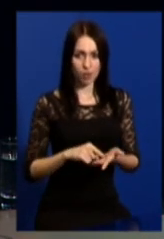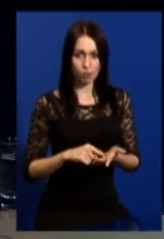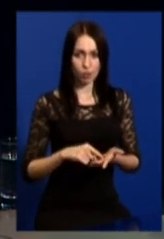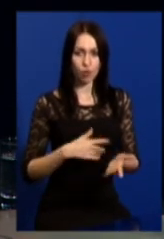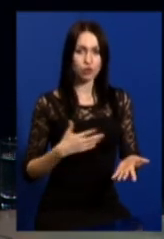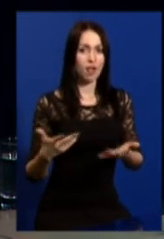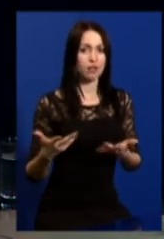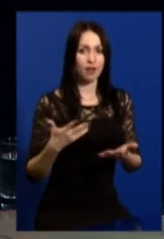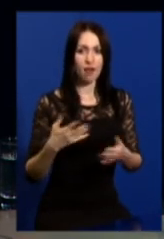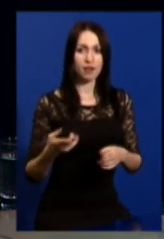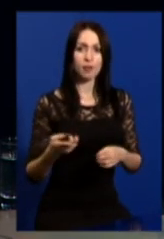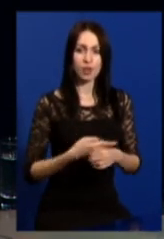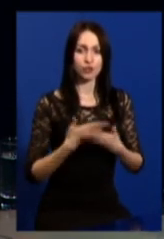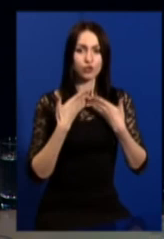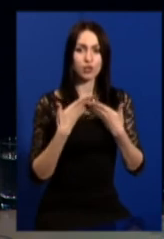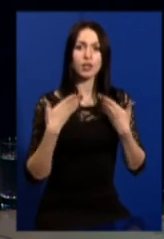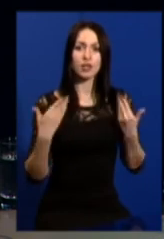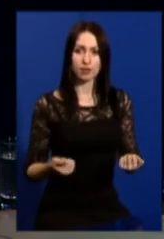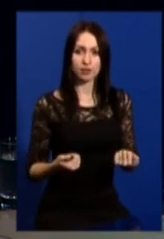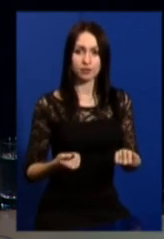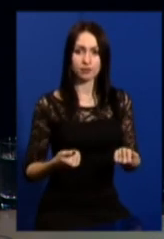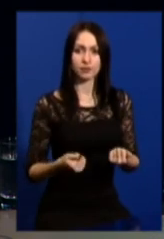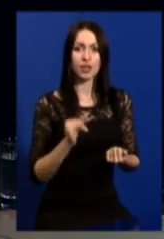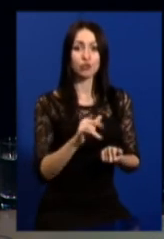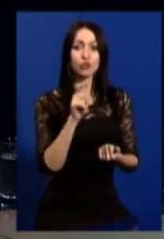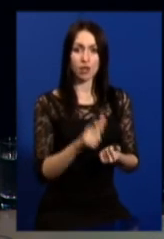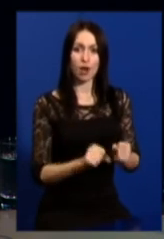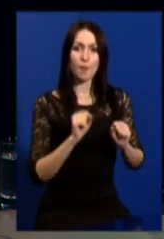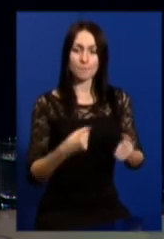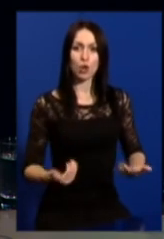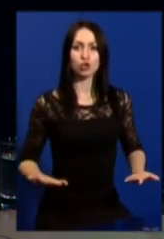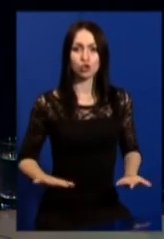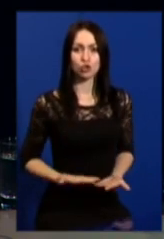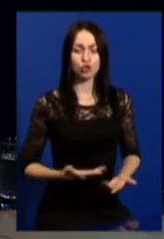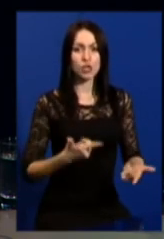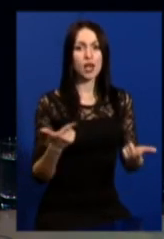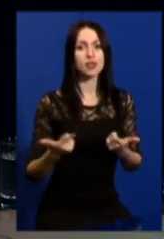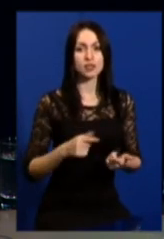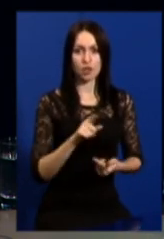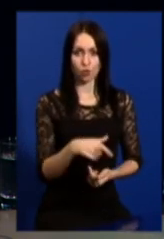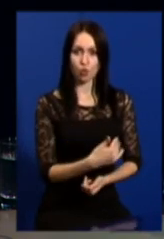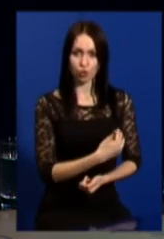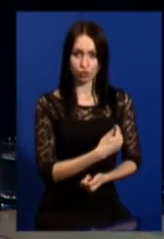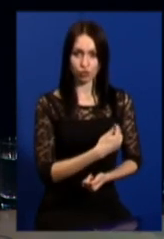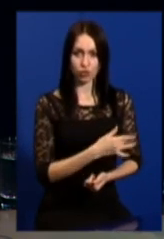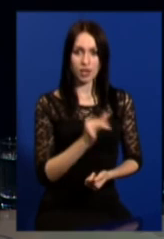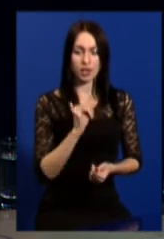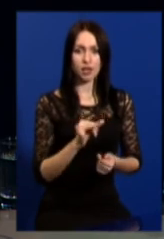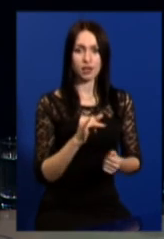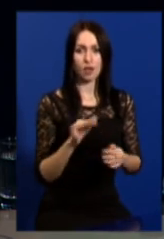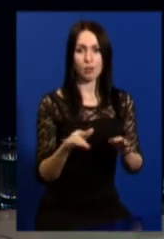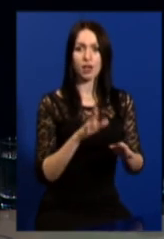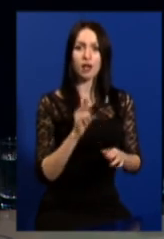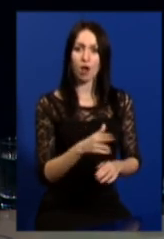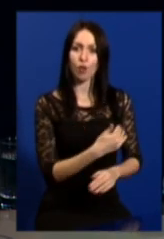Жодних обмежень немає. І людина може мешкати де вона хоче і пресуватися